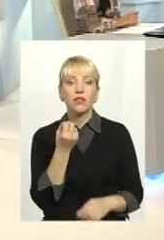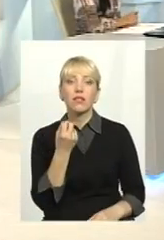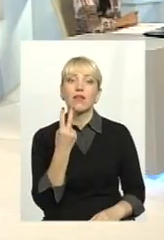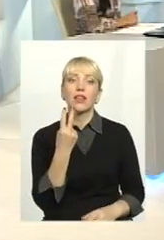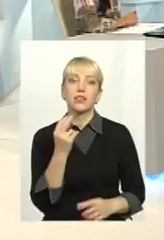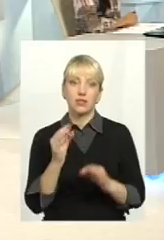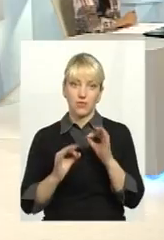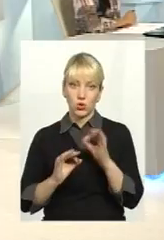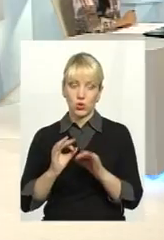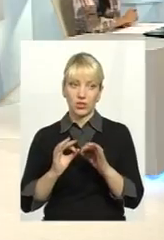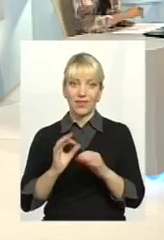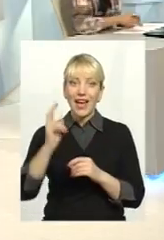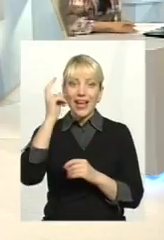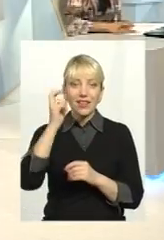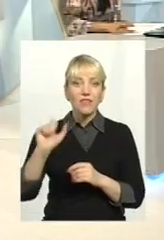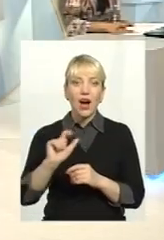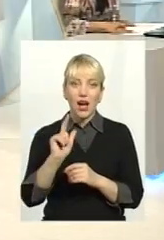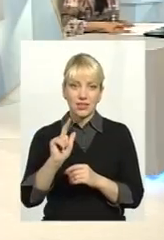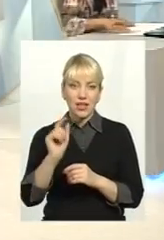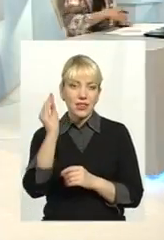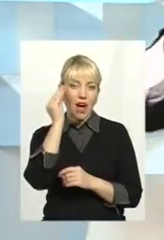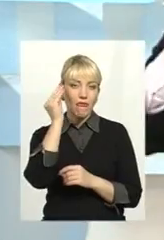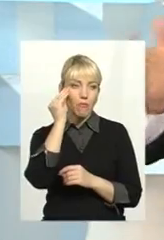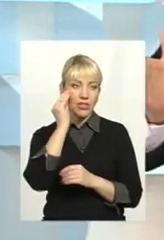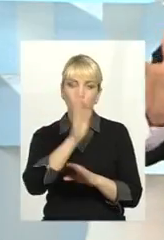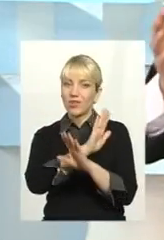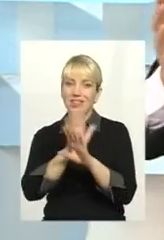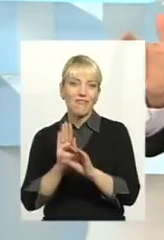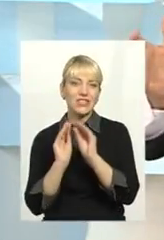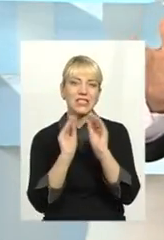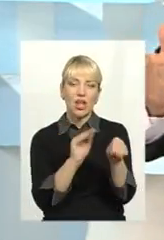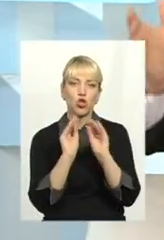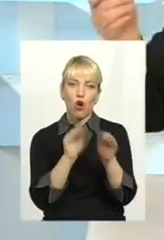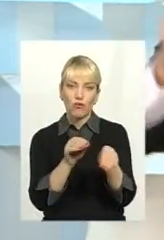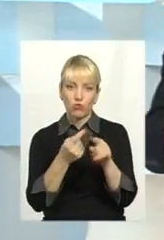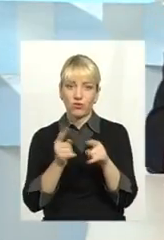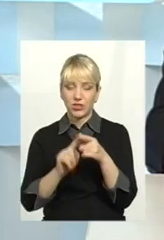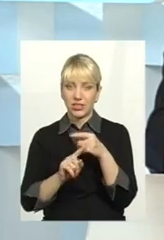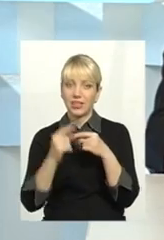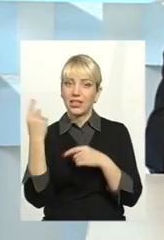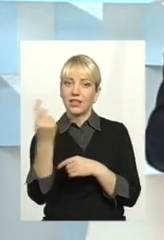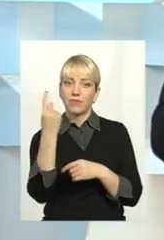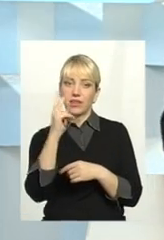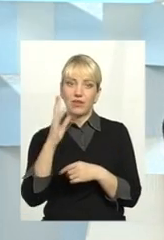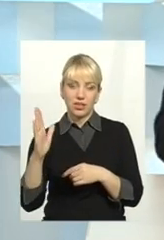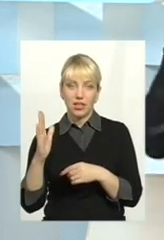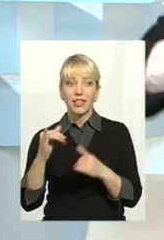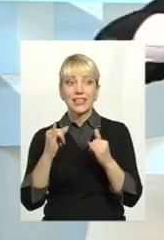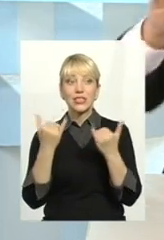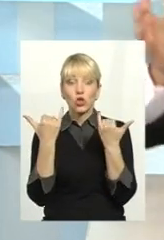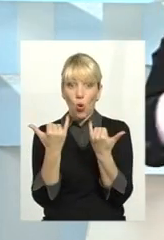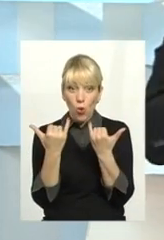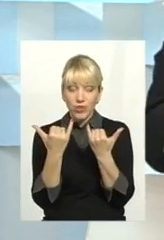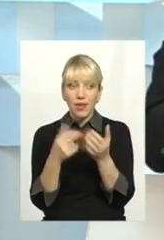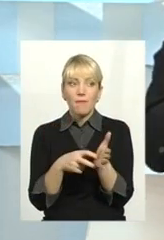12%. Тобто Київгаз навмисно не встановлював цього квартирні лічильники. І сьогодні вони